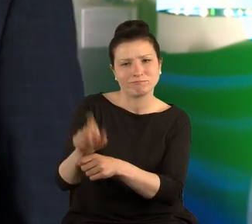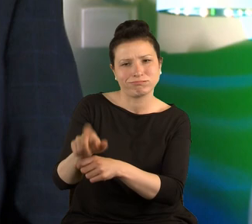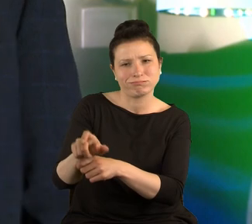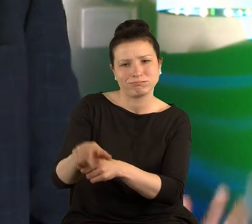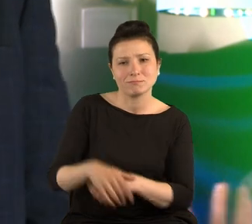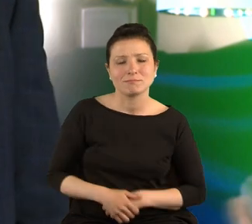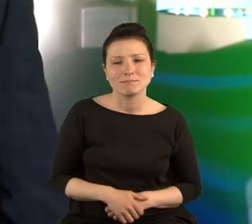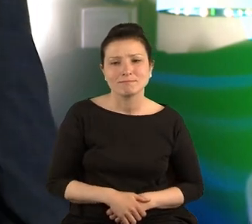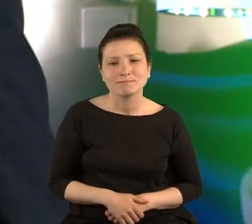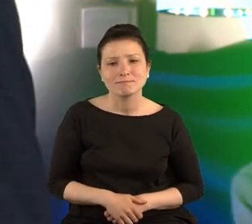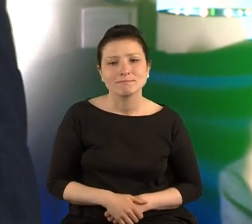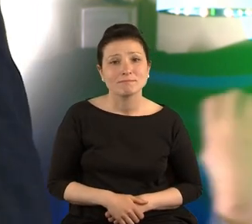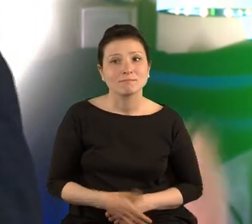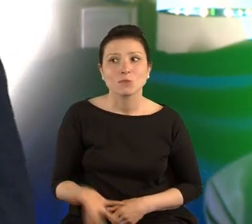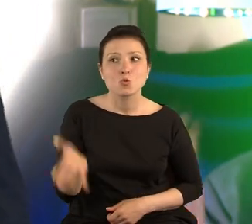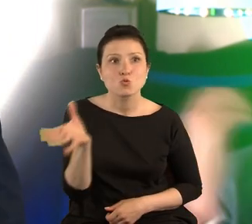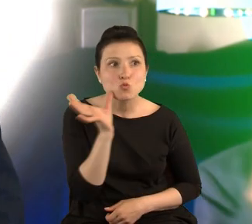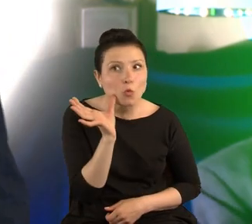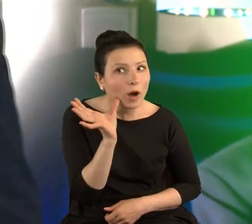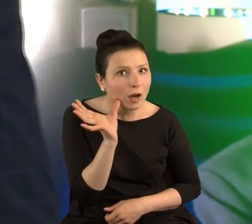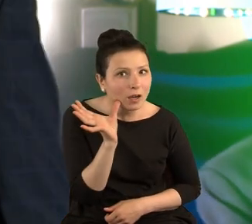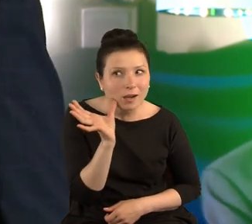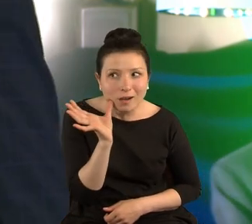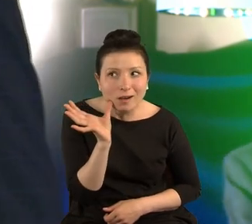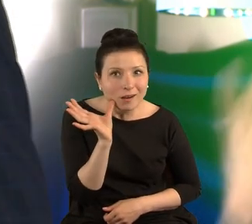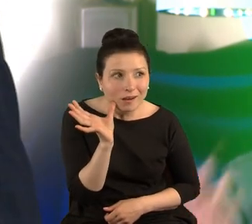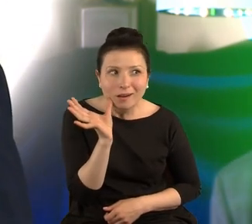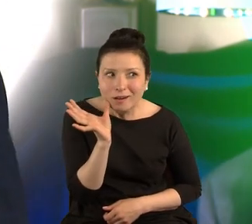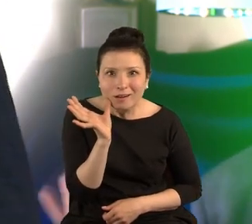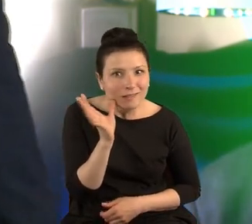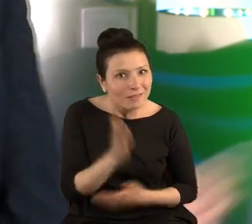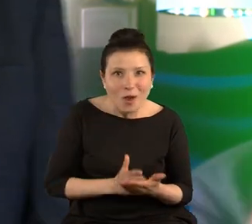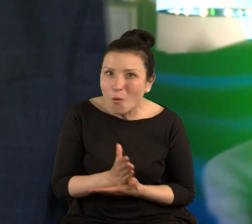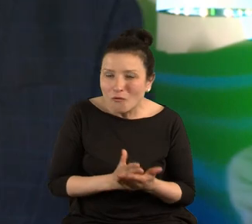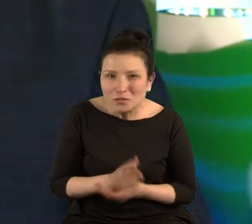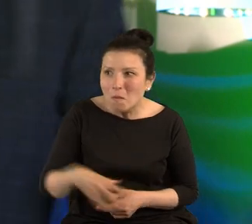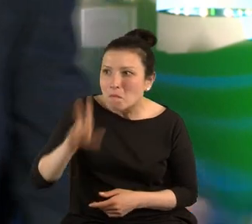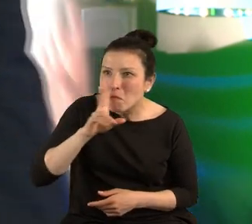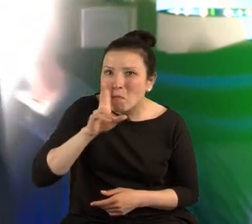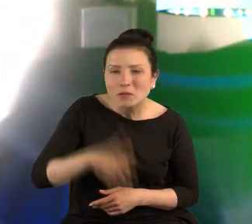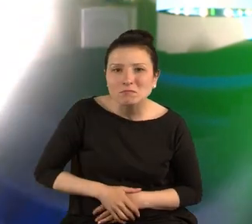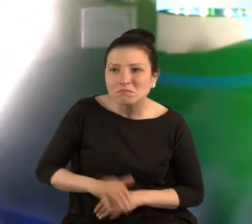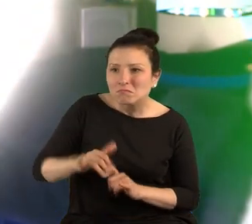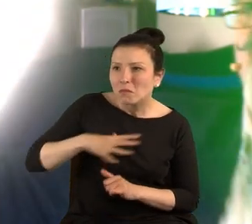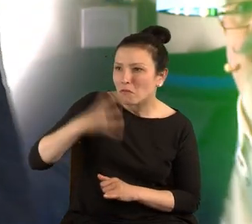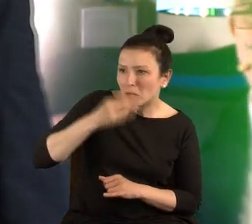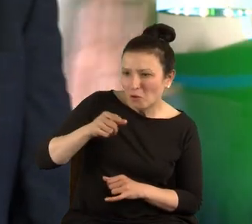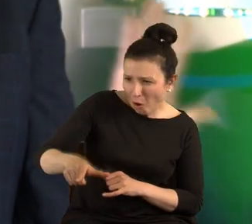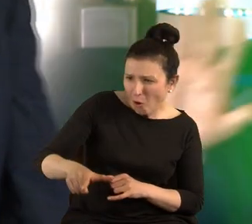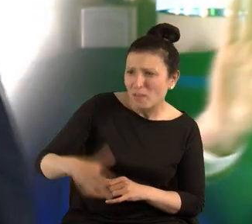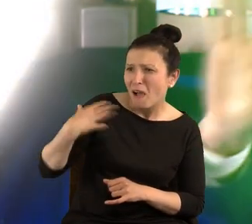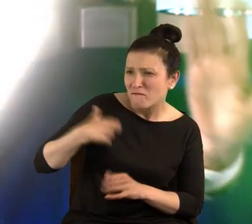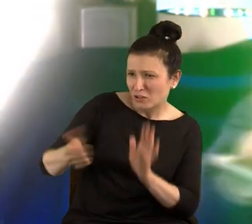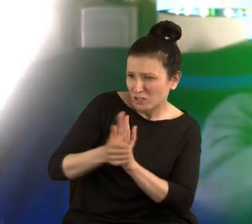Słuchaj, przecież tam, no nie uwierzę. Popatrz się, jak wyglądała, jak miała 16